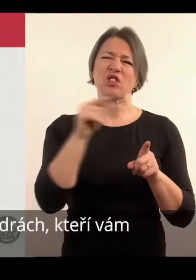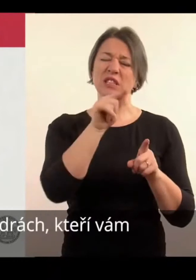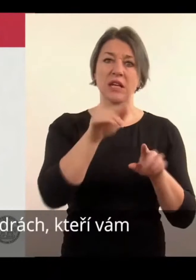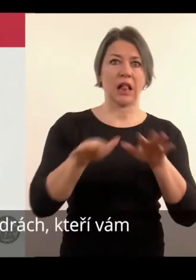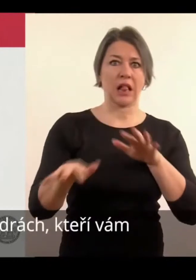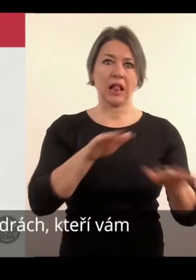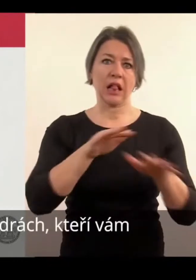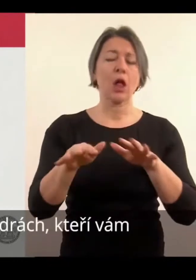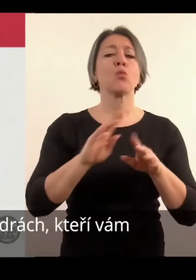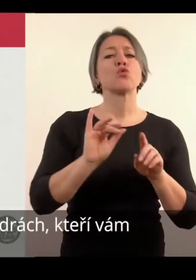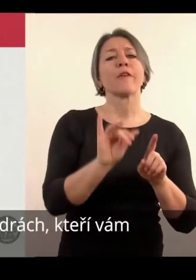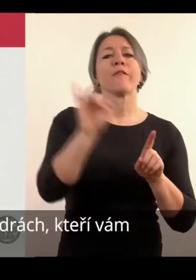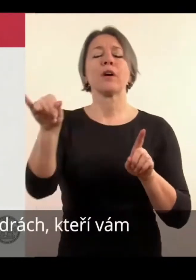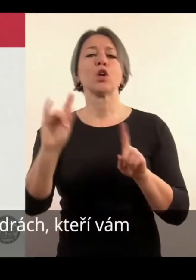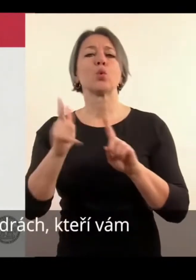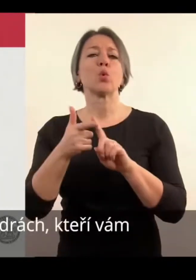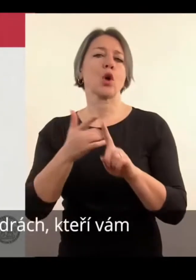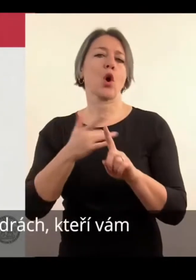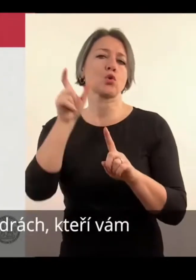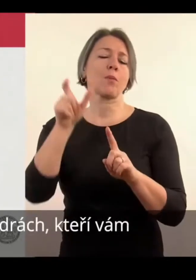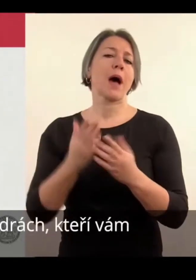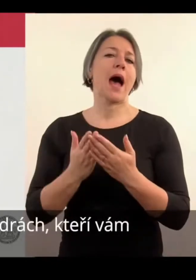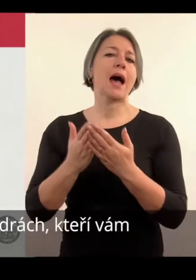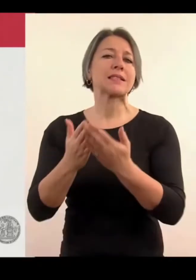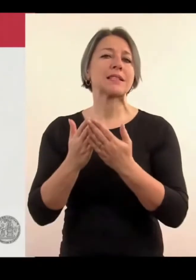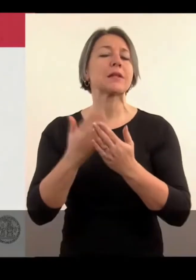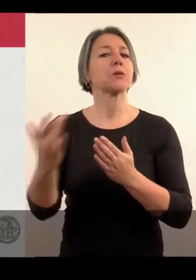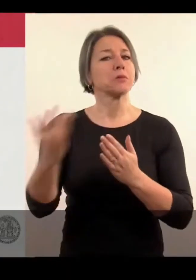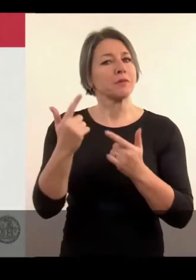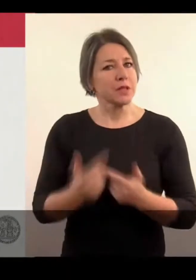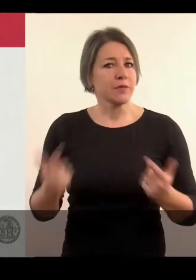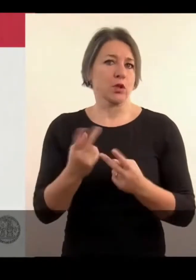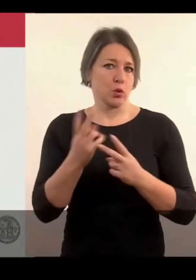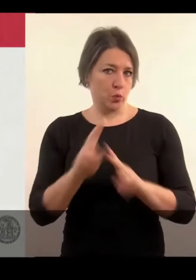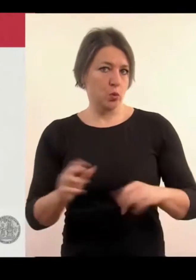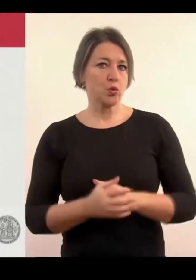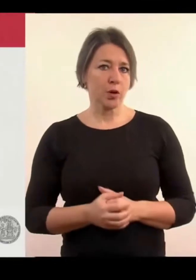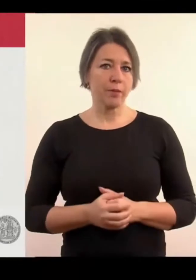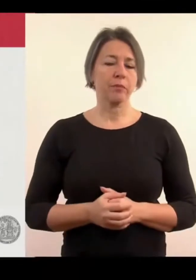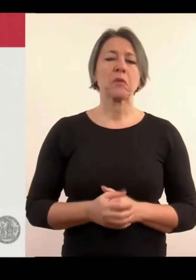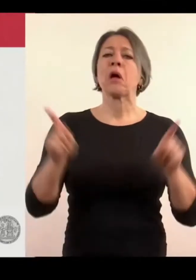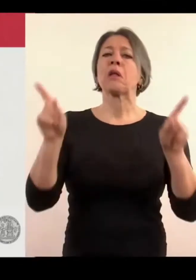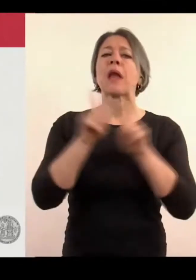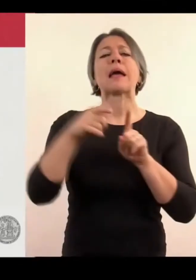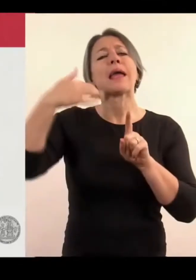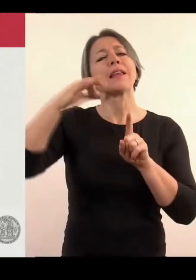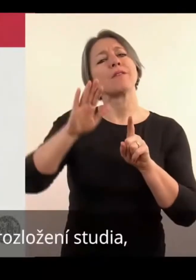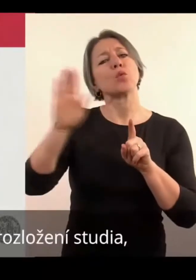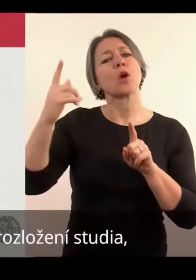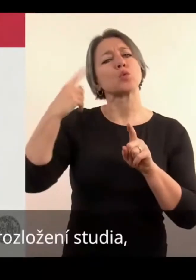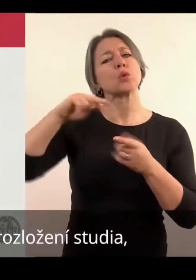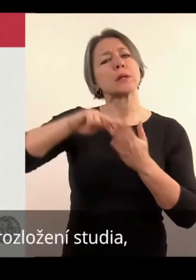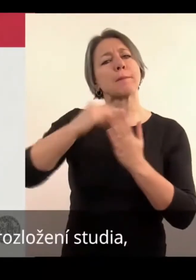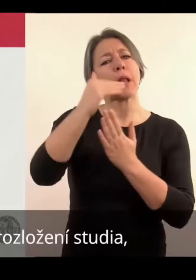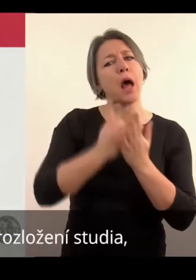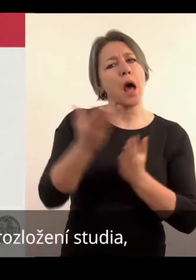času, tak třeba s asistenty na těch katebrách, které vám můžou vysvědět třeba to studium. To je individuální studijní plán,